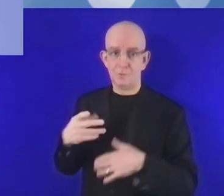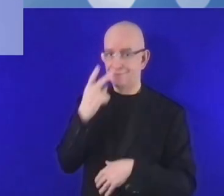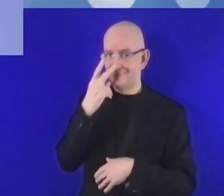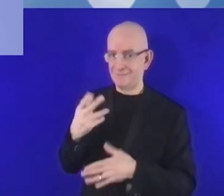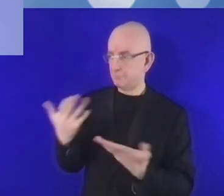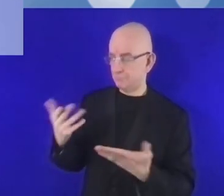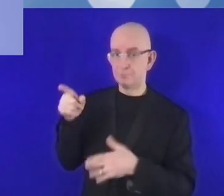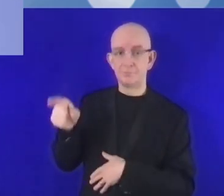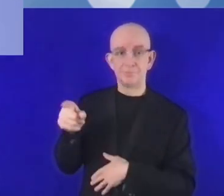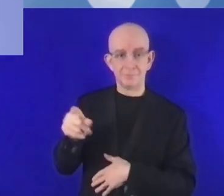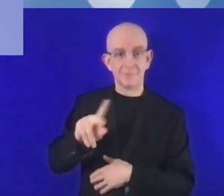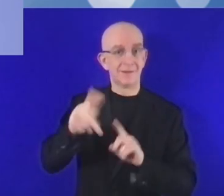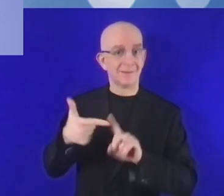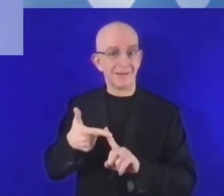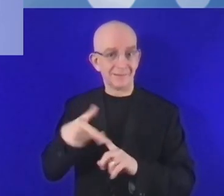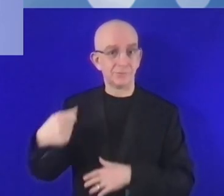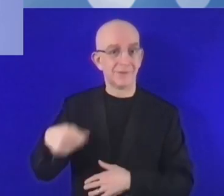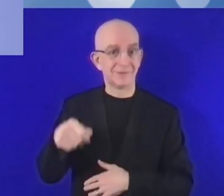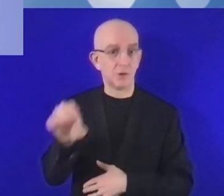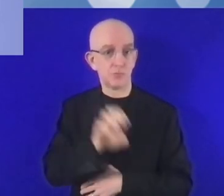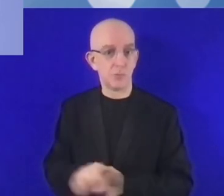السيدة تشيروينسكا.